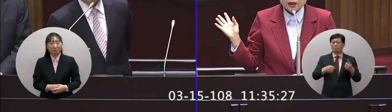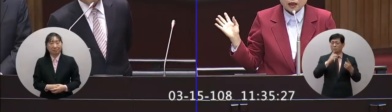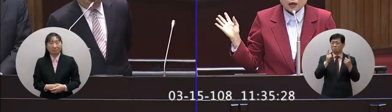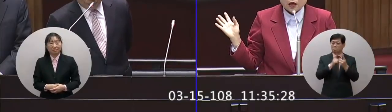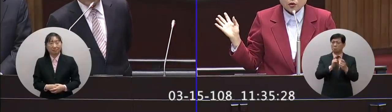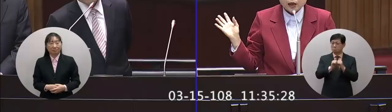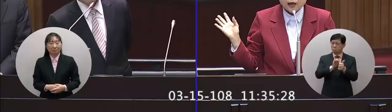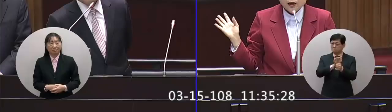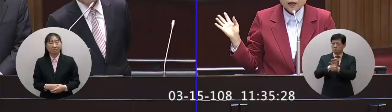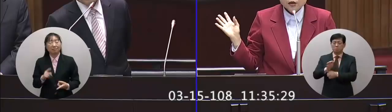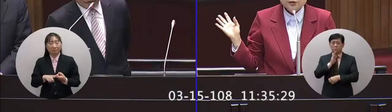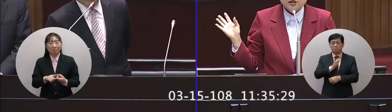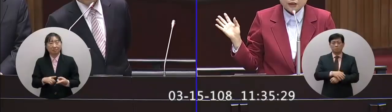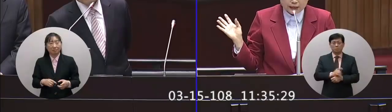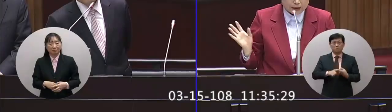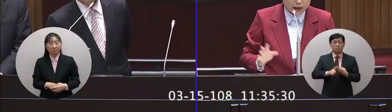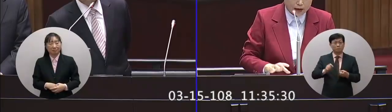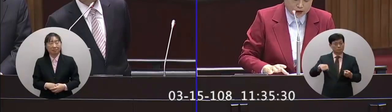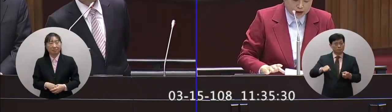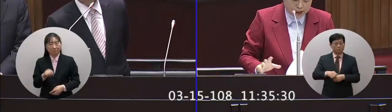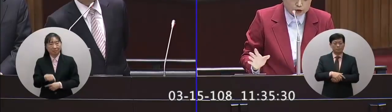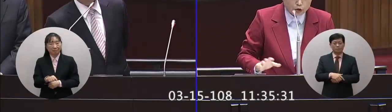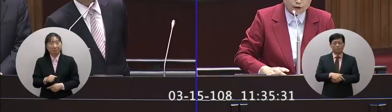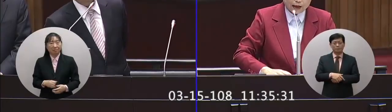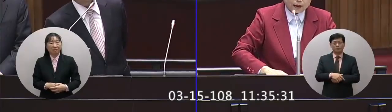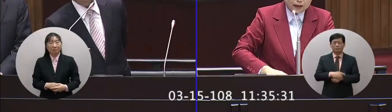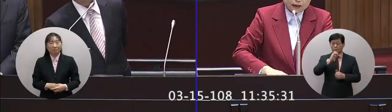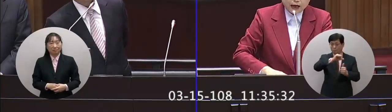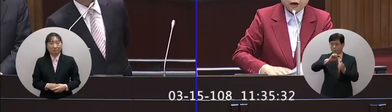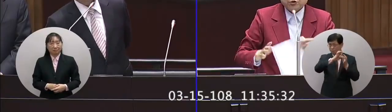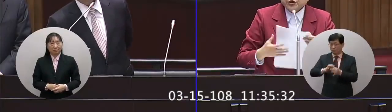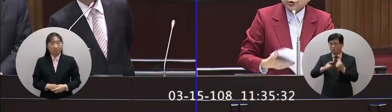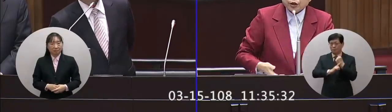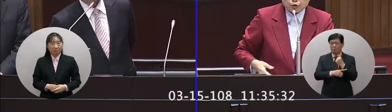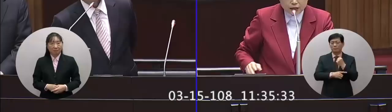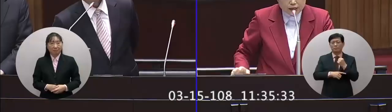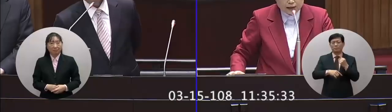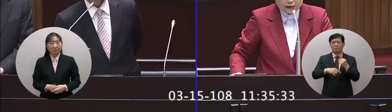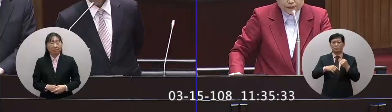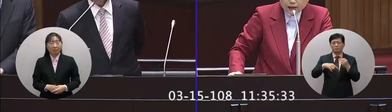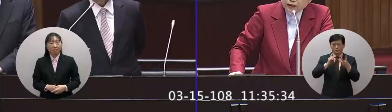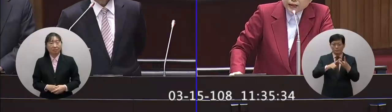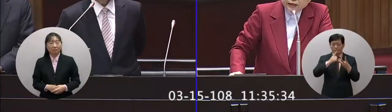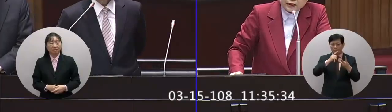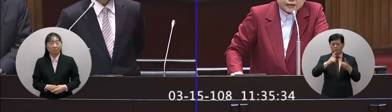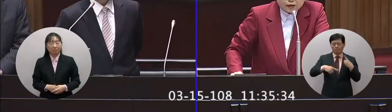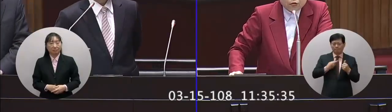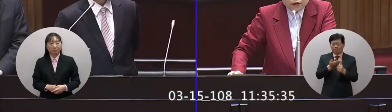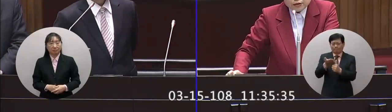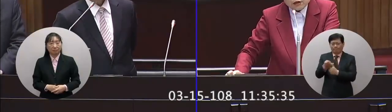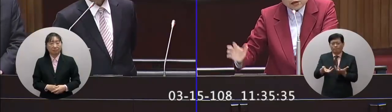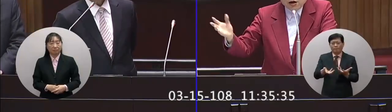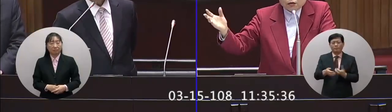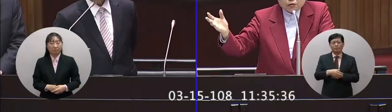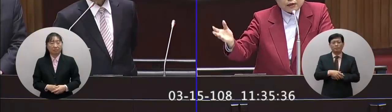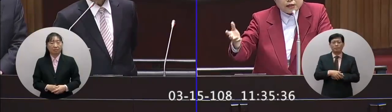為人民來講的對不對是不是你贊成連做法那還有對隨機殺人實在是人神